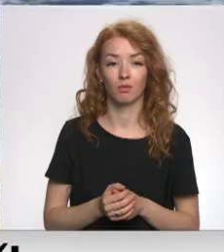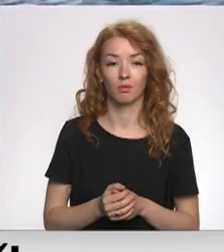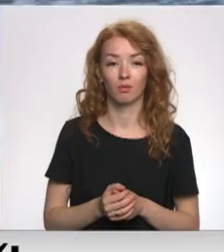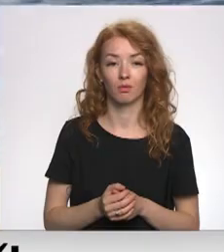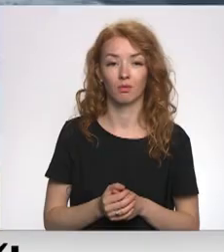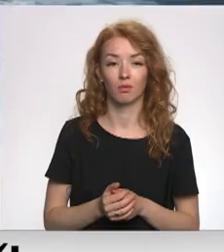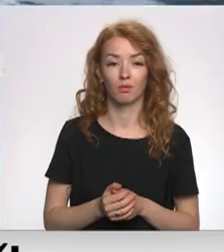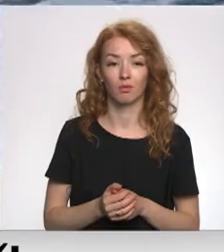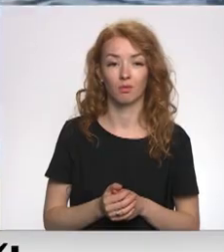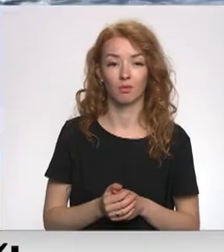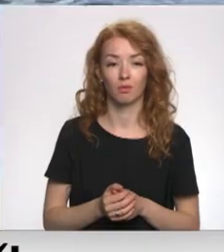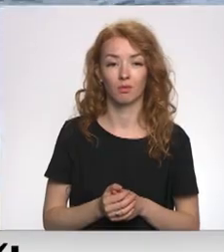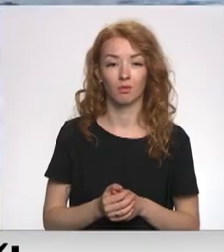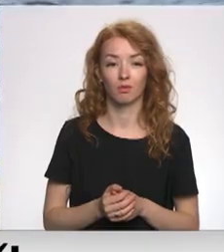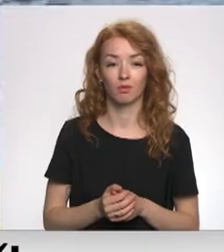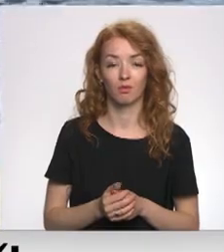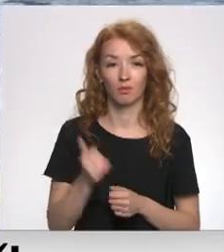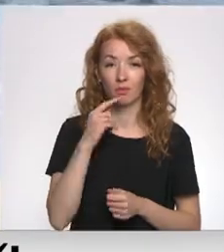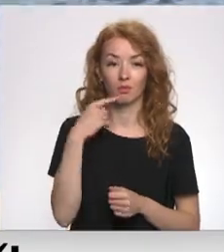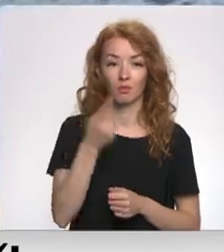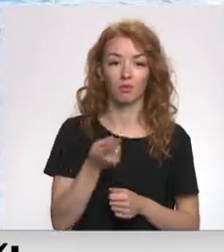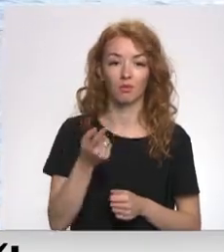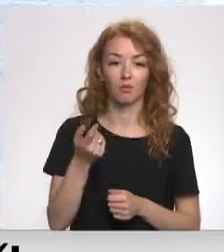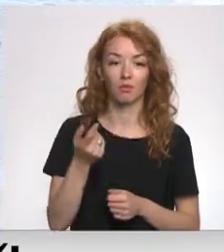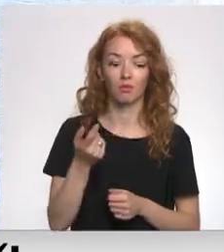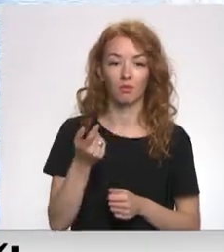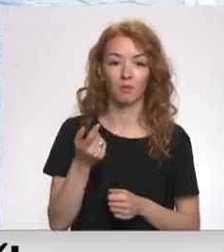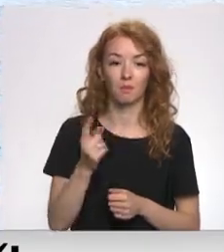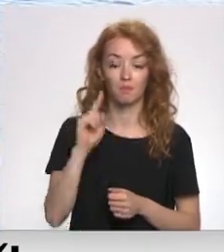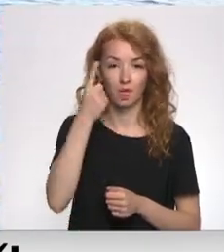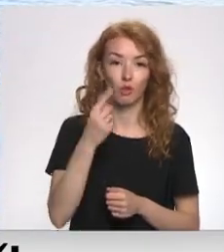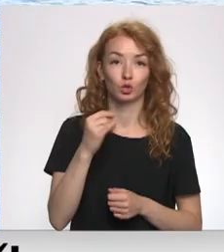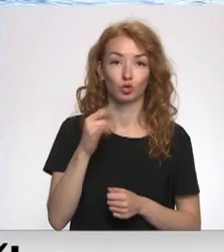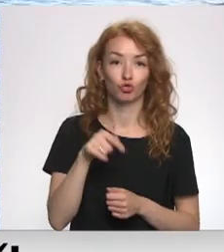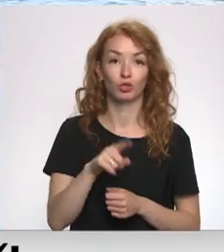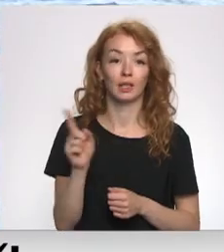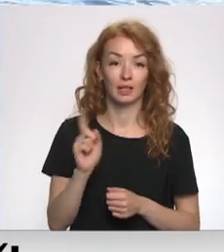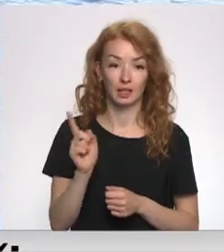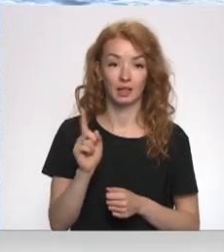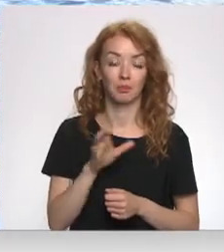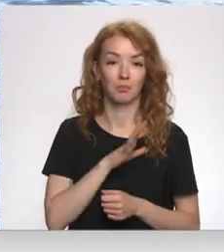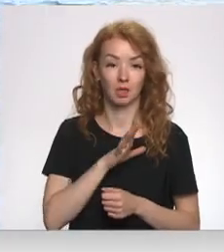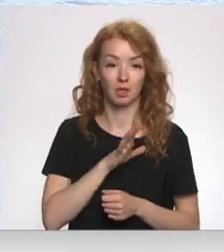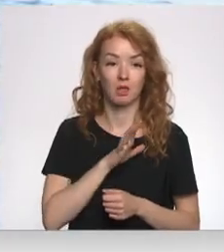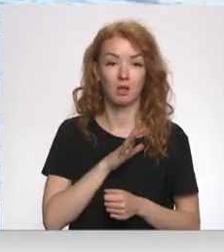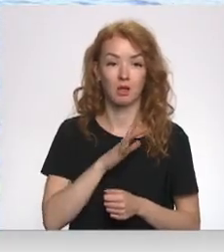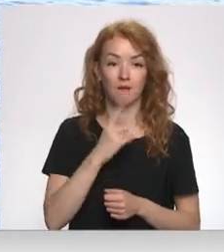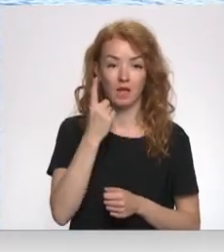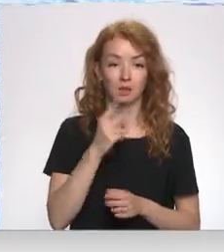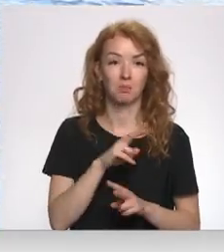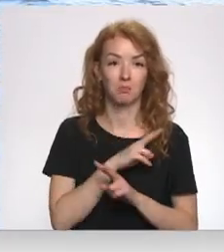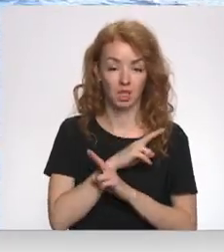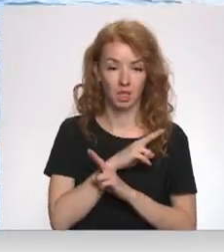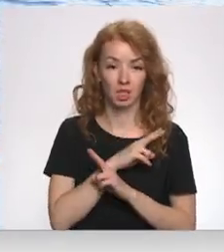Nu, bija, var būt ne tā daudz. Pirmīs zufs ir, bija viens mīris.